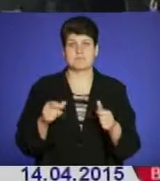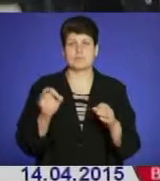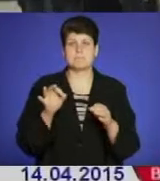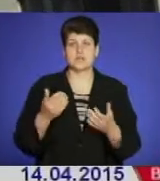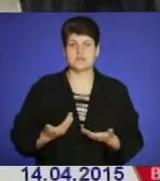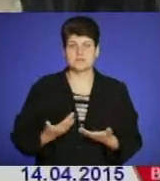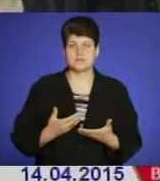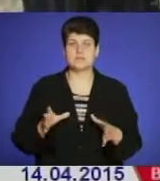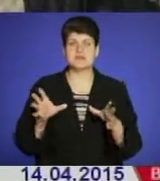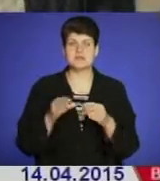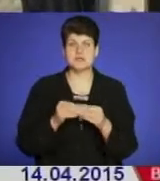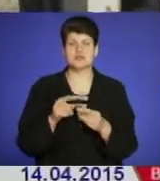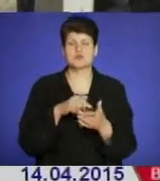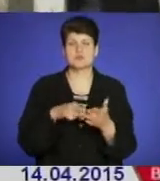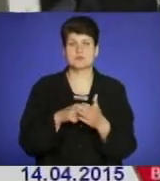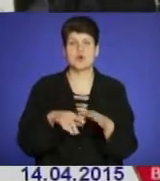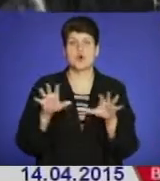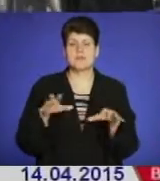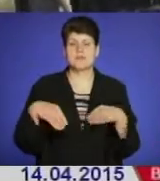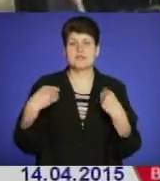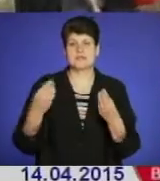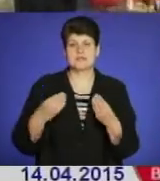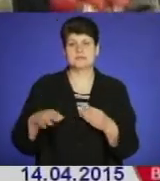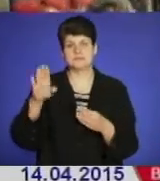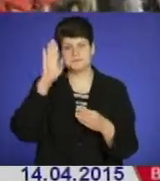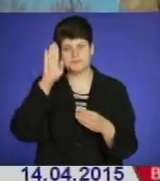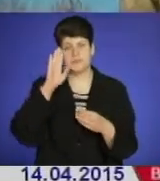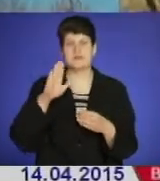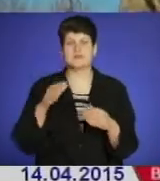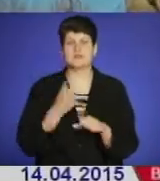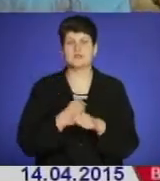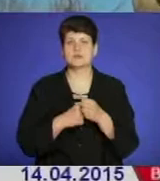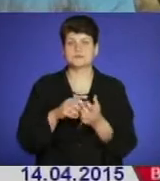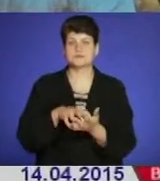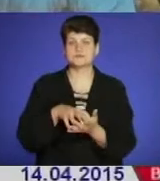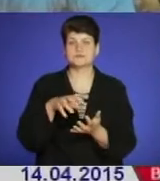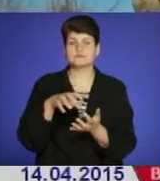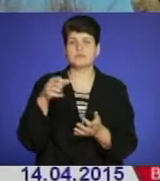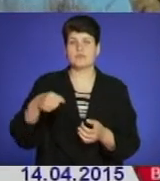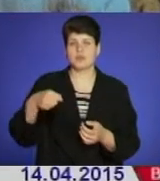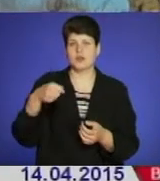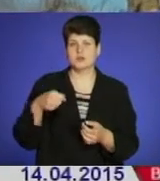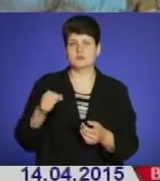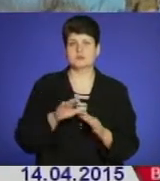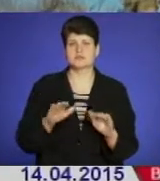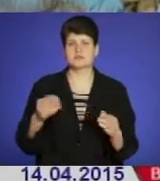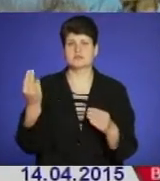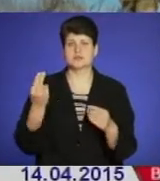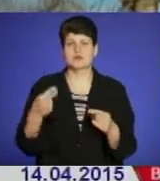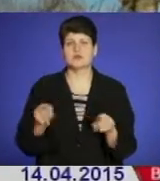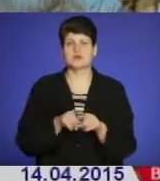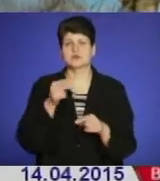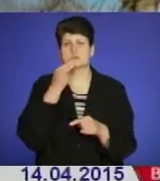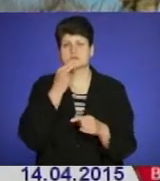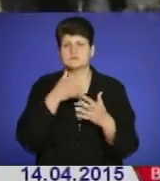спільно з міським головою передали бійцям великодні кошики і дитячі малюнки, яких так чекають наші хлопці. А також продукти